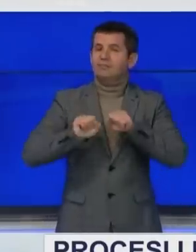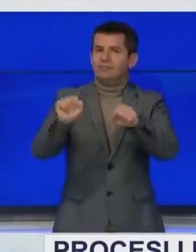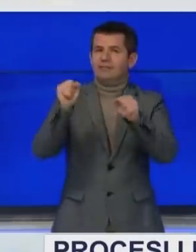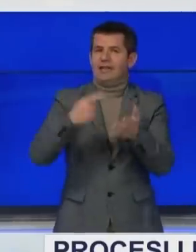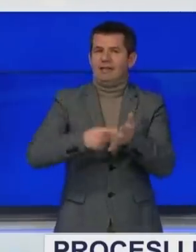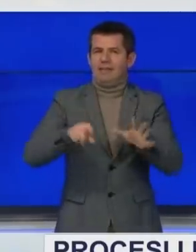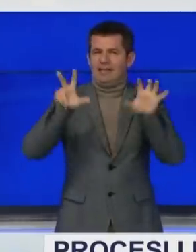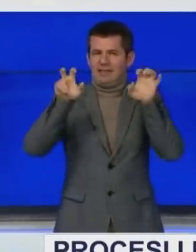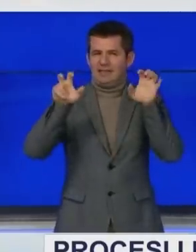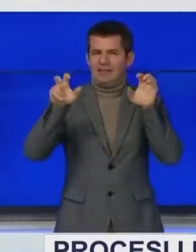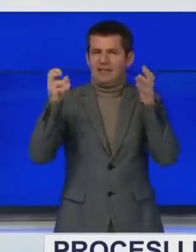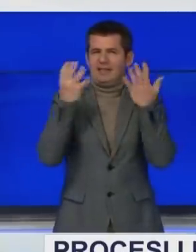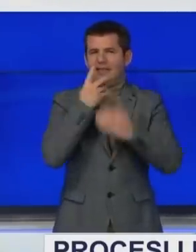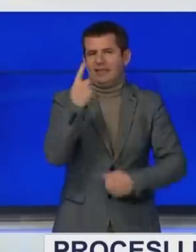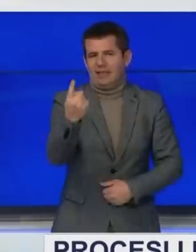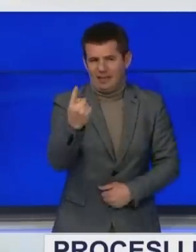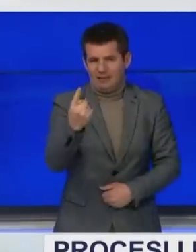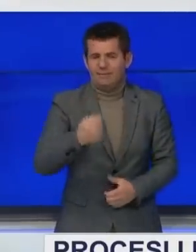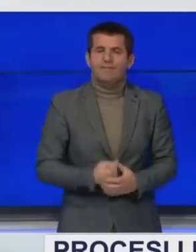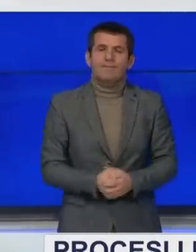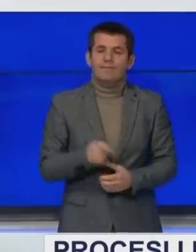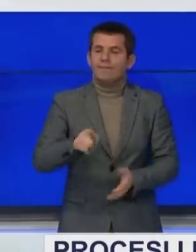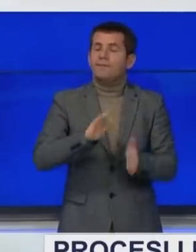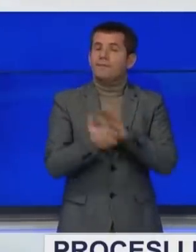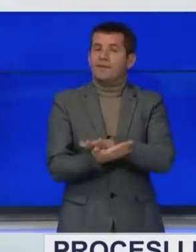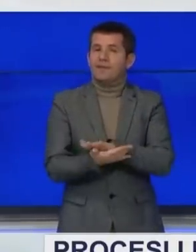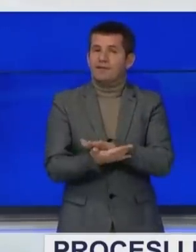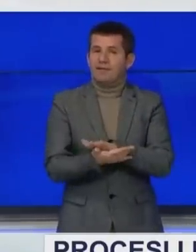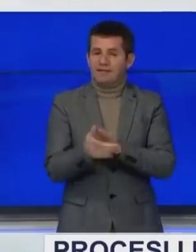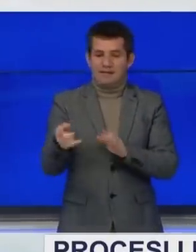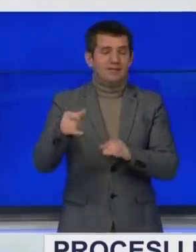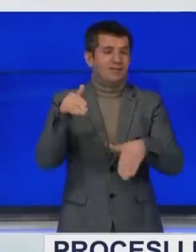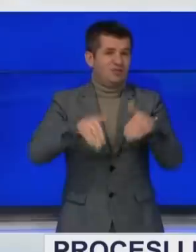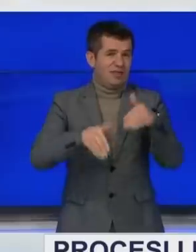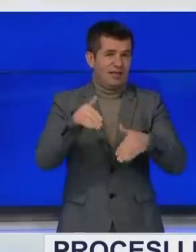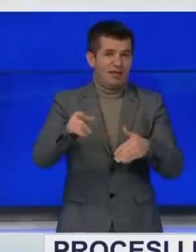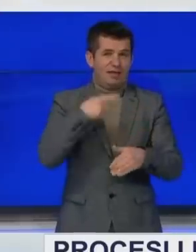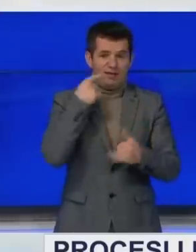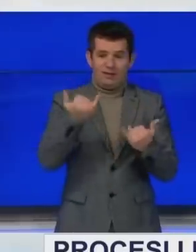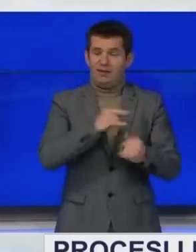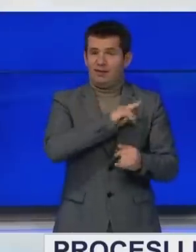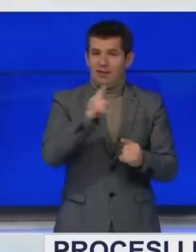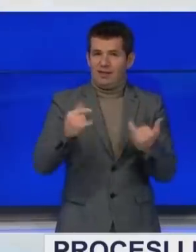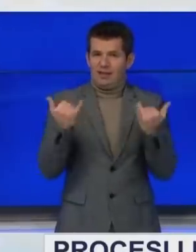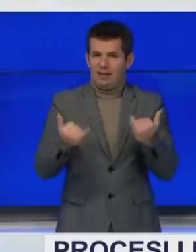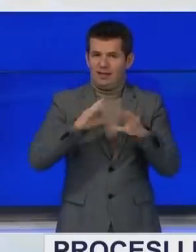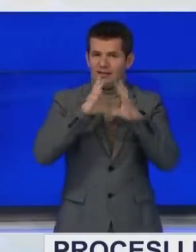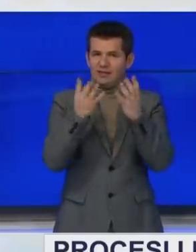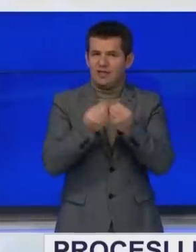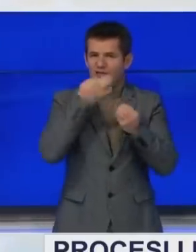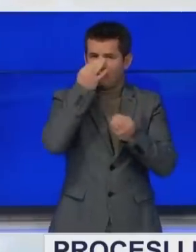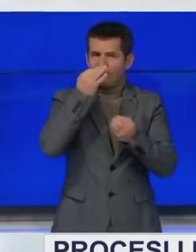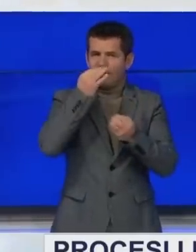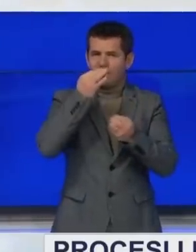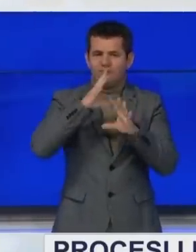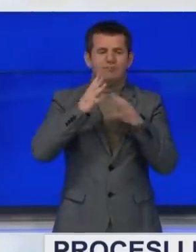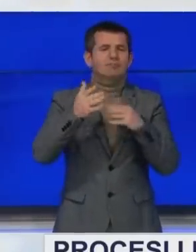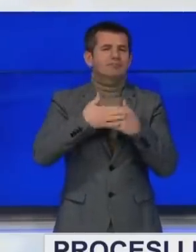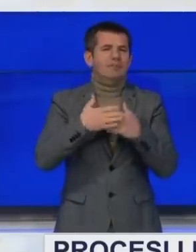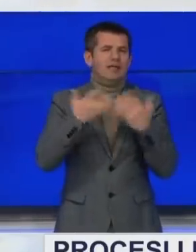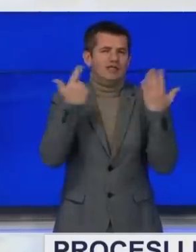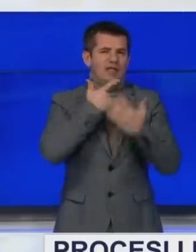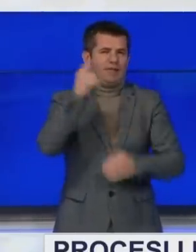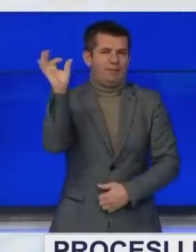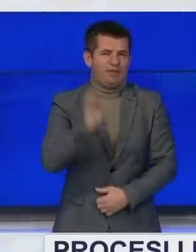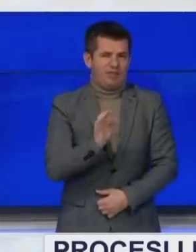.891. Zëdën si këqë zëzës Valmire Rezi bërit të ditur se diri më tani janë proceduar të dënat e rrëth 7.10%